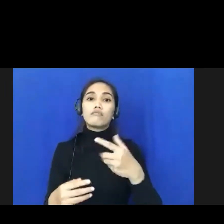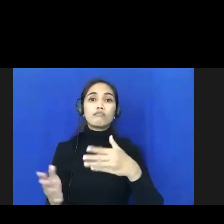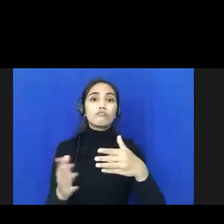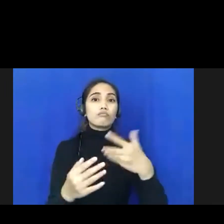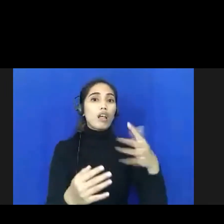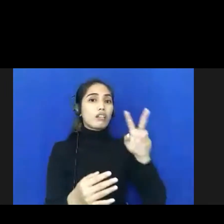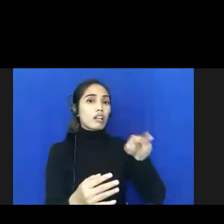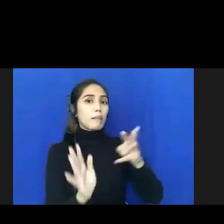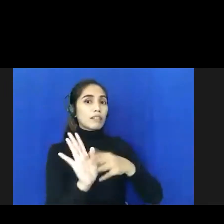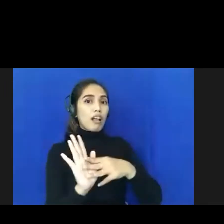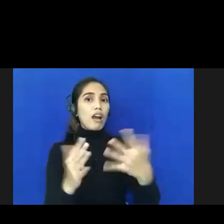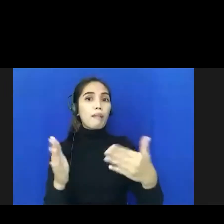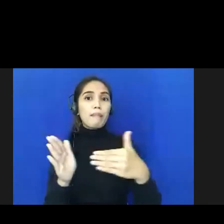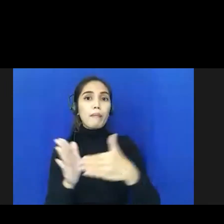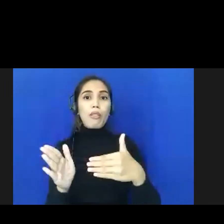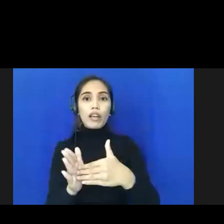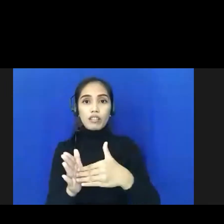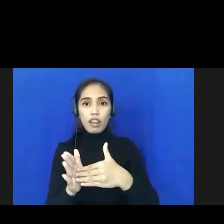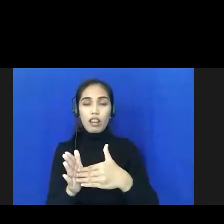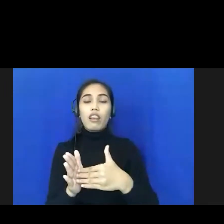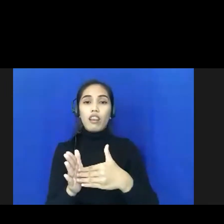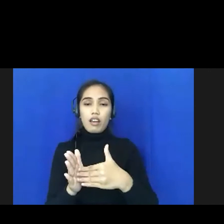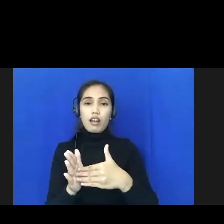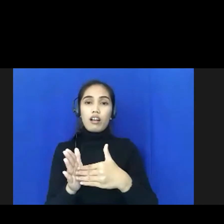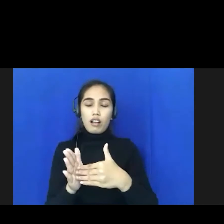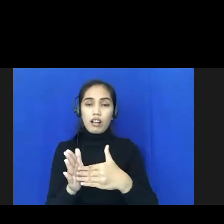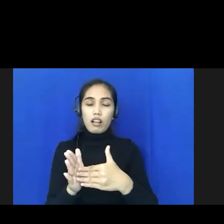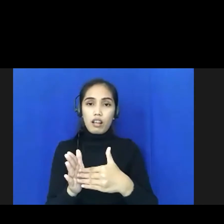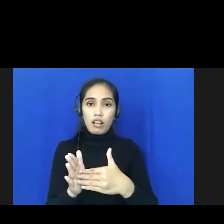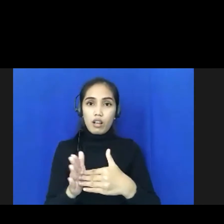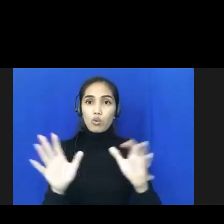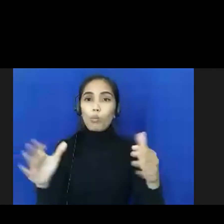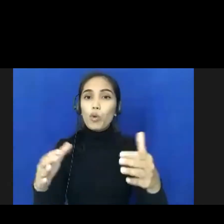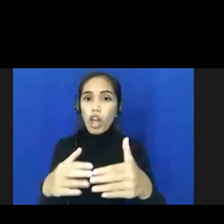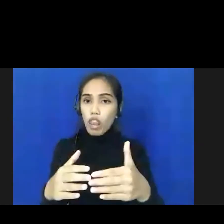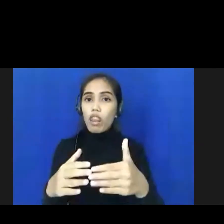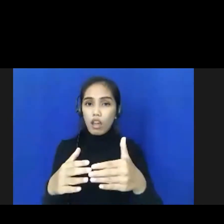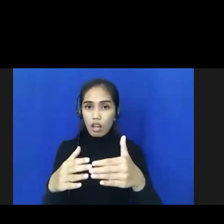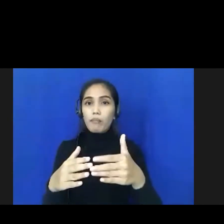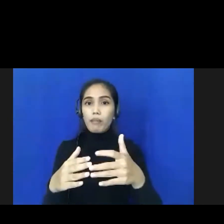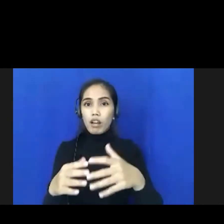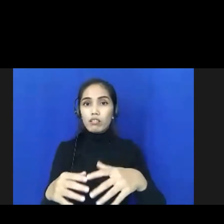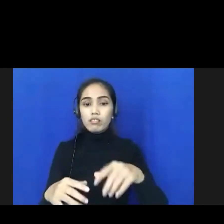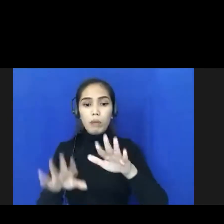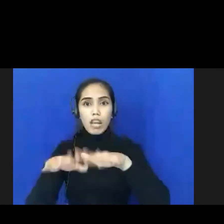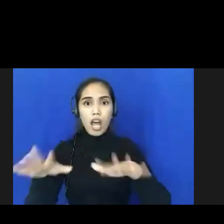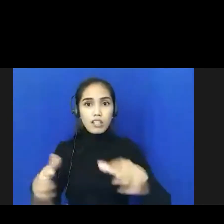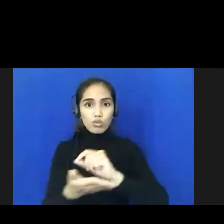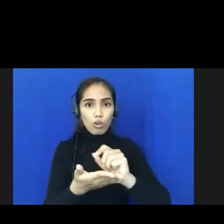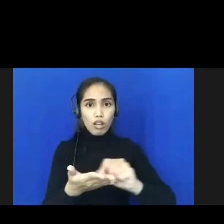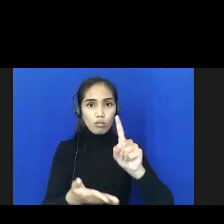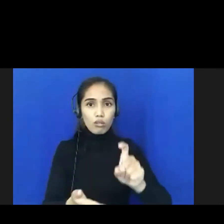yang namanya pengelolaan perumunan, bahkan anak-anak sekolah juga yang harus